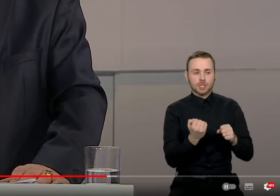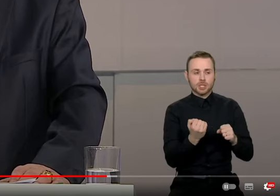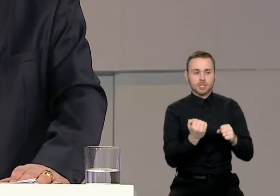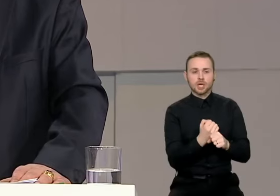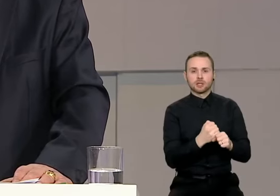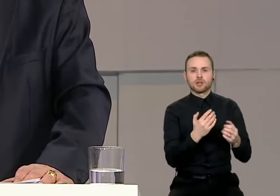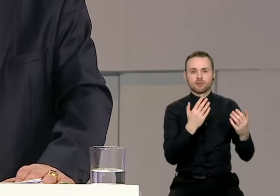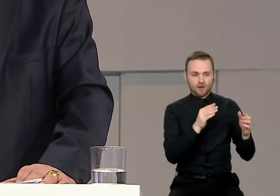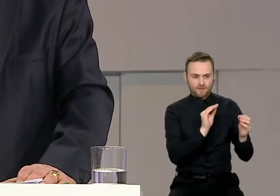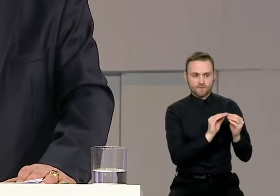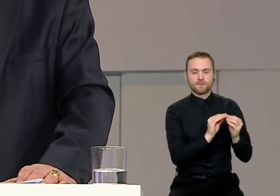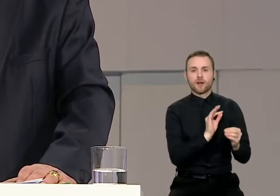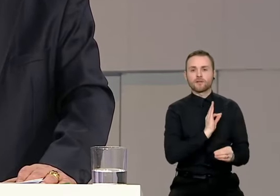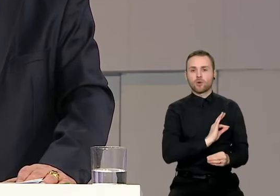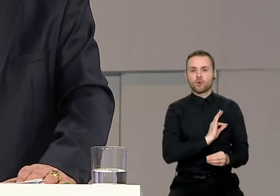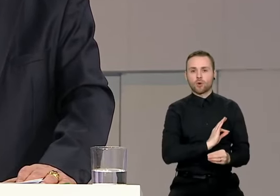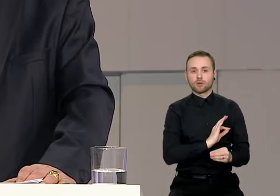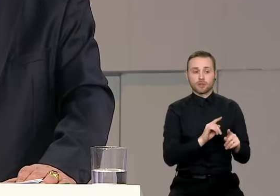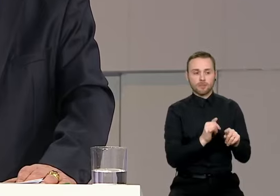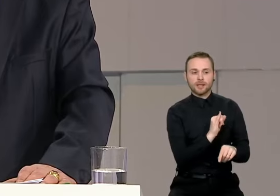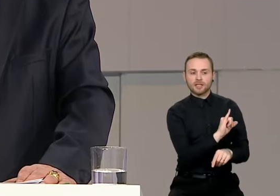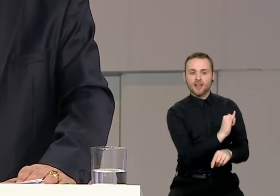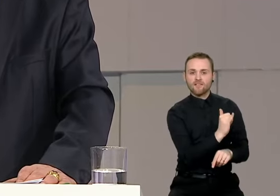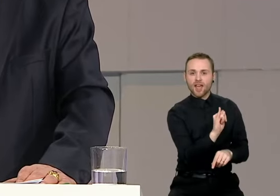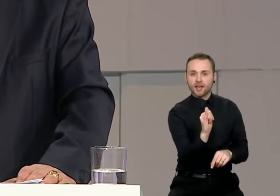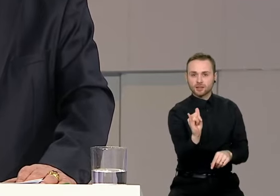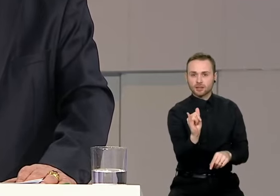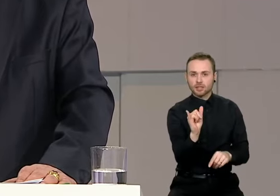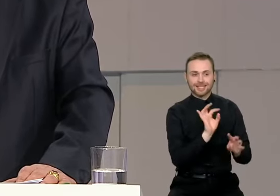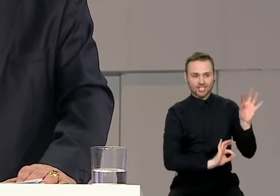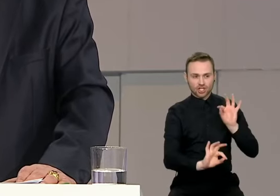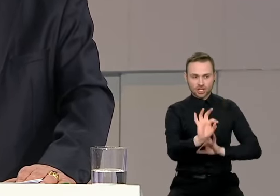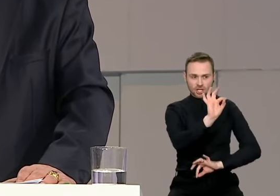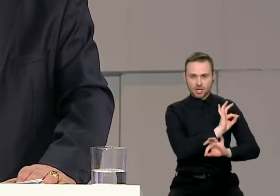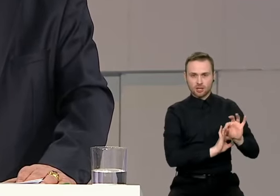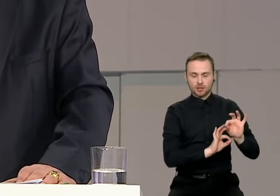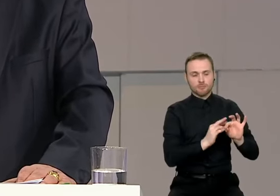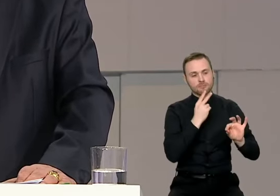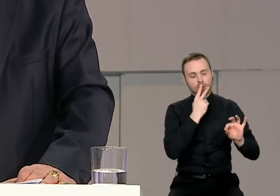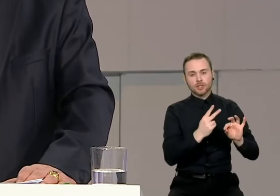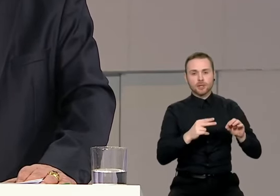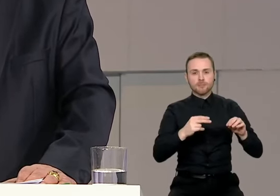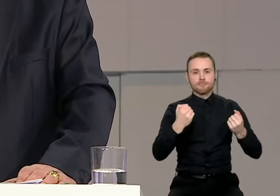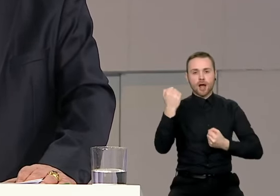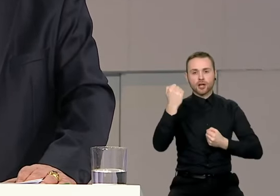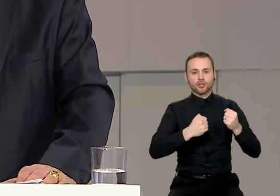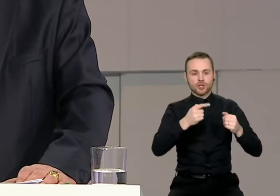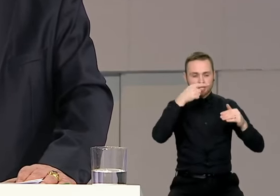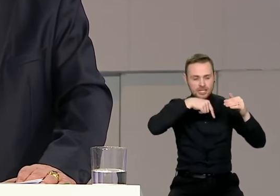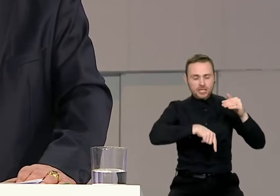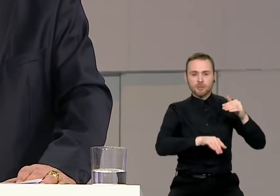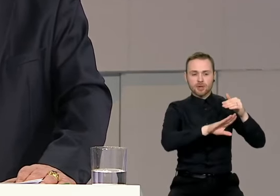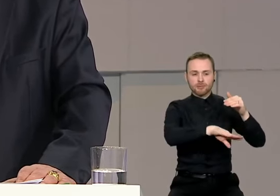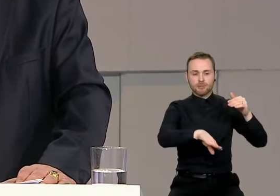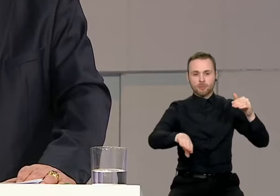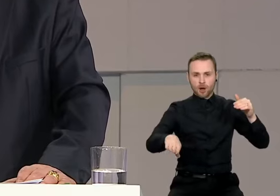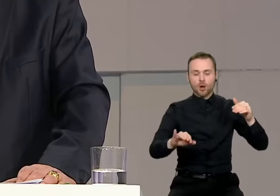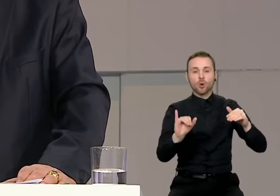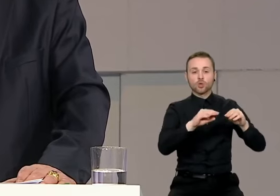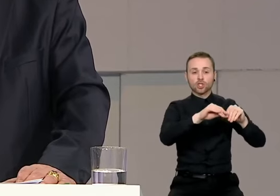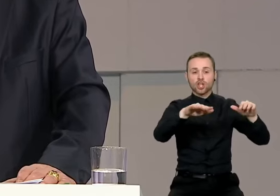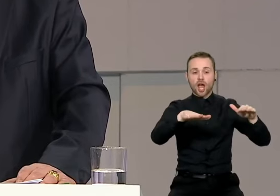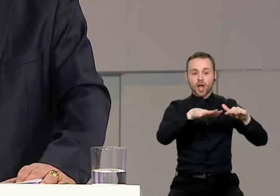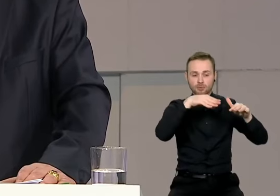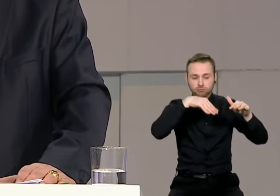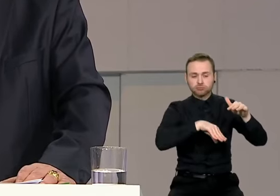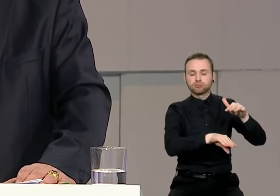ataką irgi. Žinėrinė prasme, reiškia, tai yra po žemyniai, parkingai, vienožiūrėt, tas, kur yra į